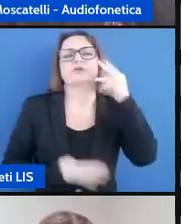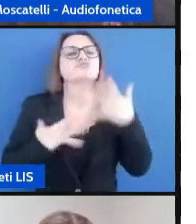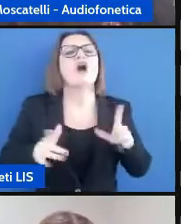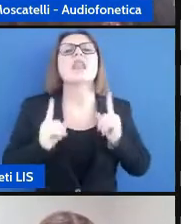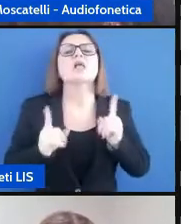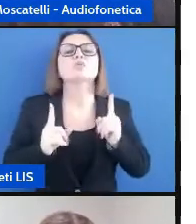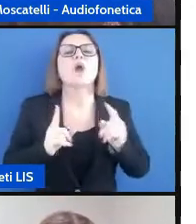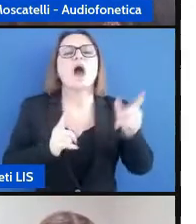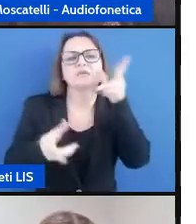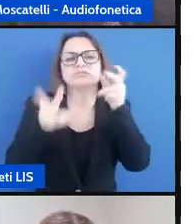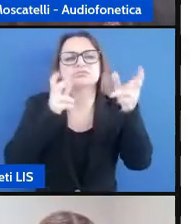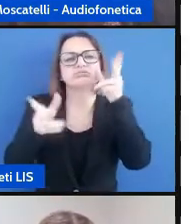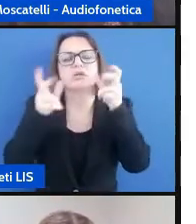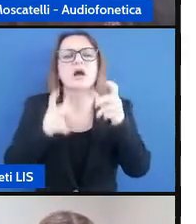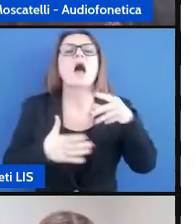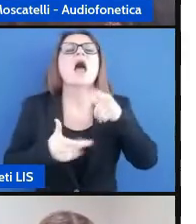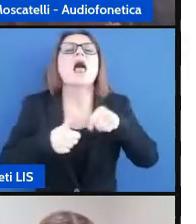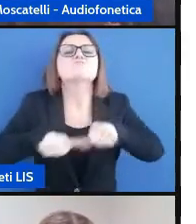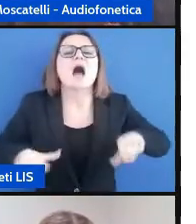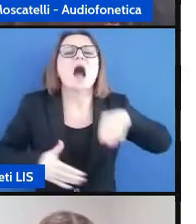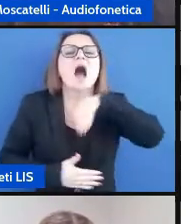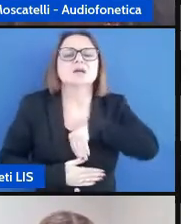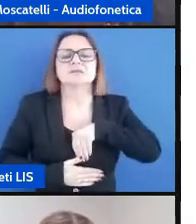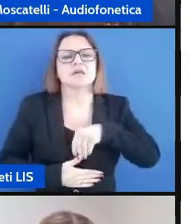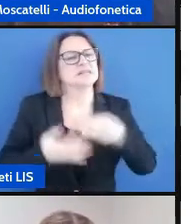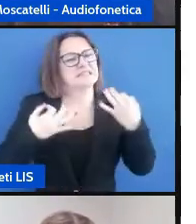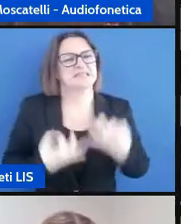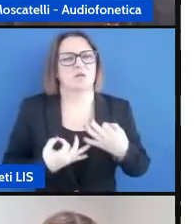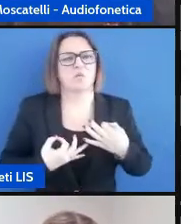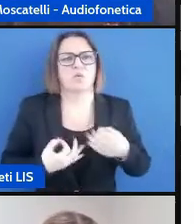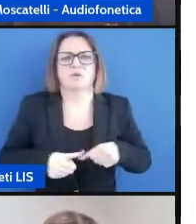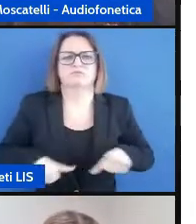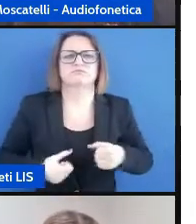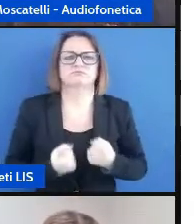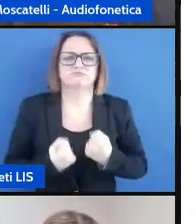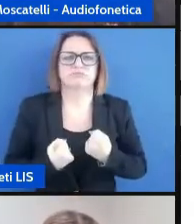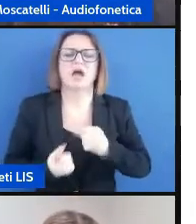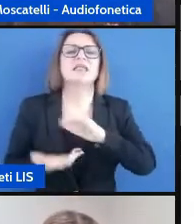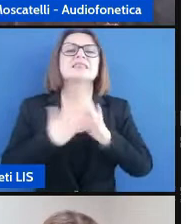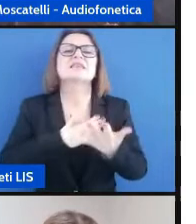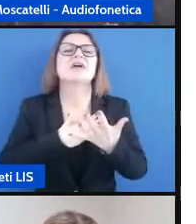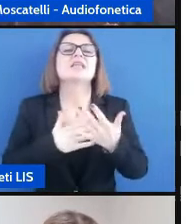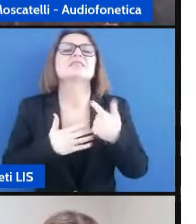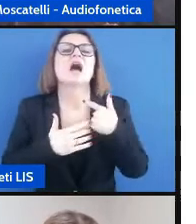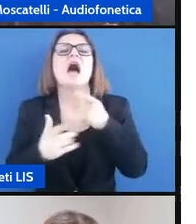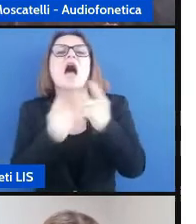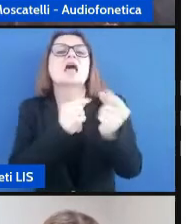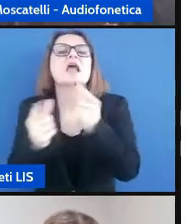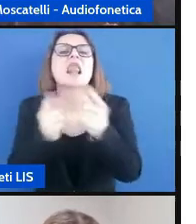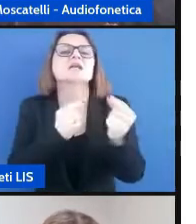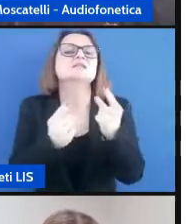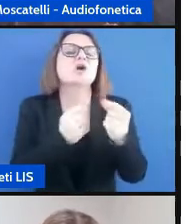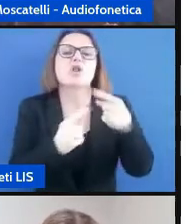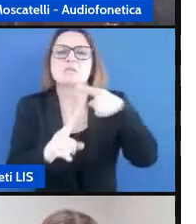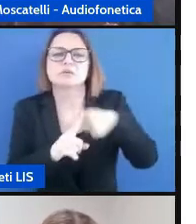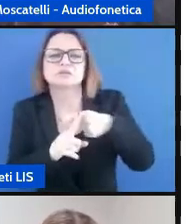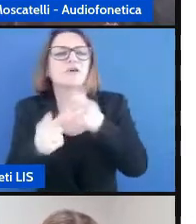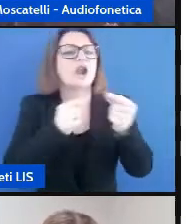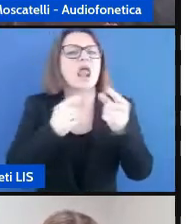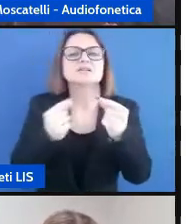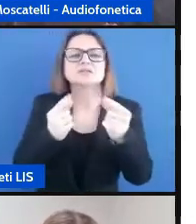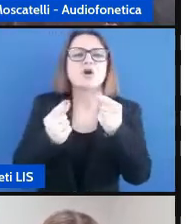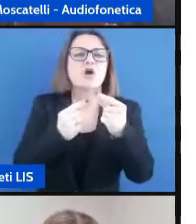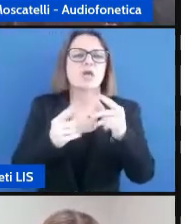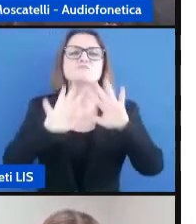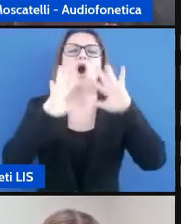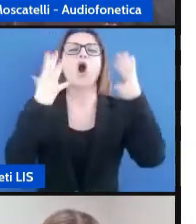sicura solida che permette a loro di mettersi in relazione positiva e funzionale con il mondo esterno